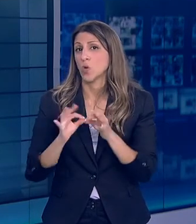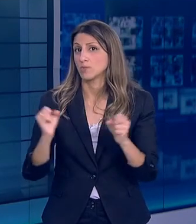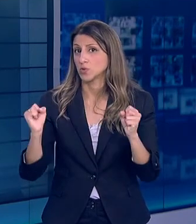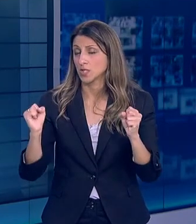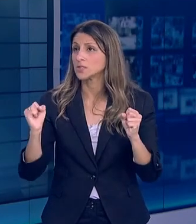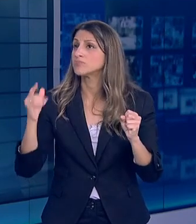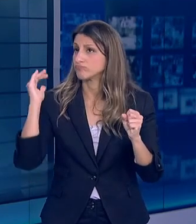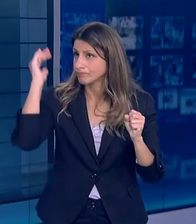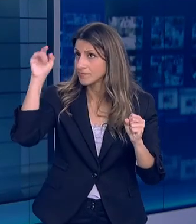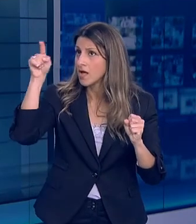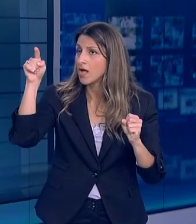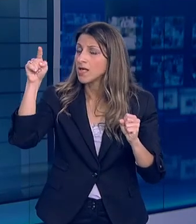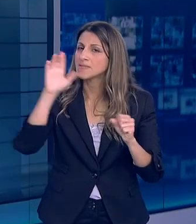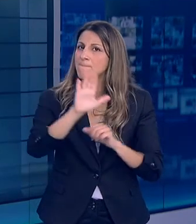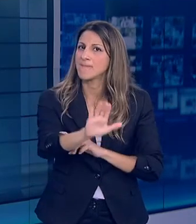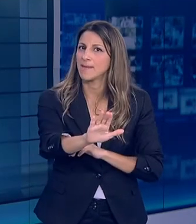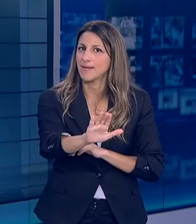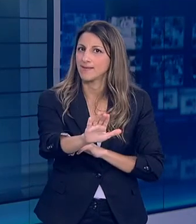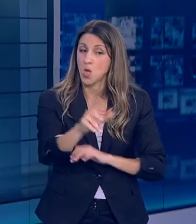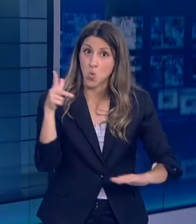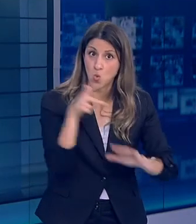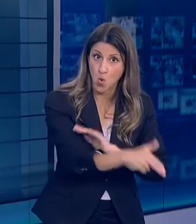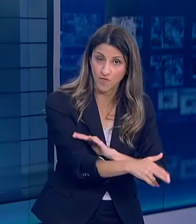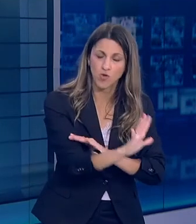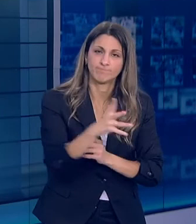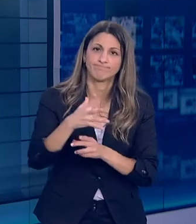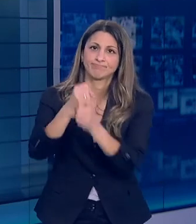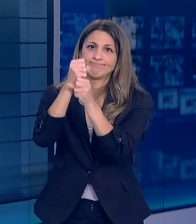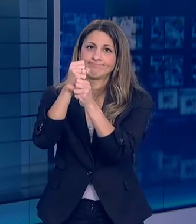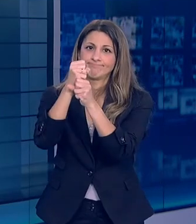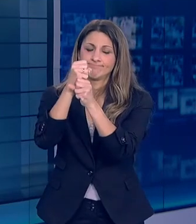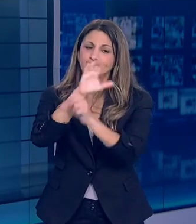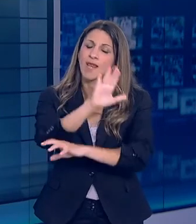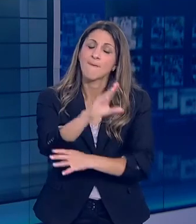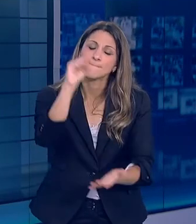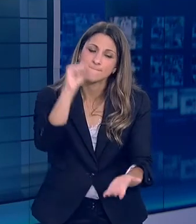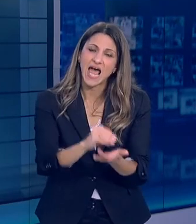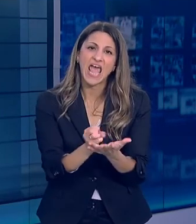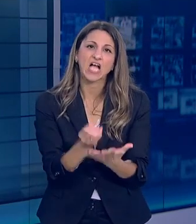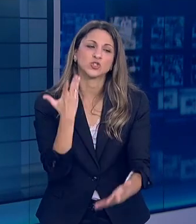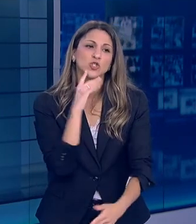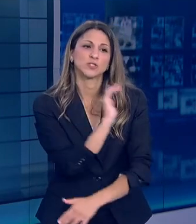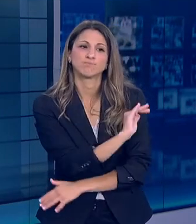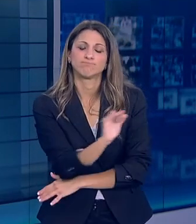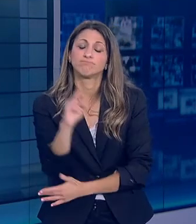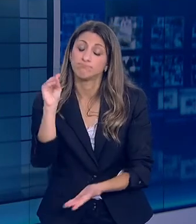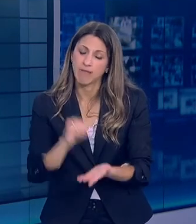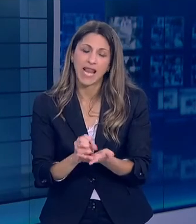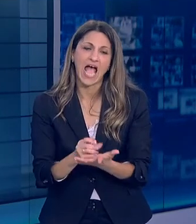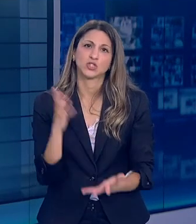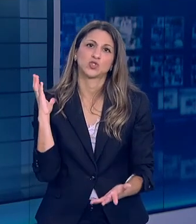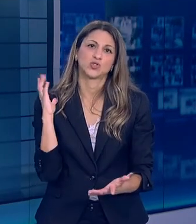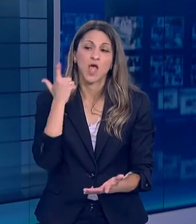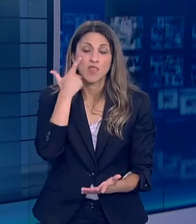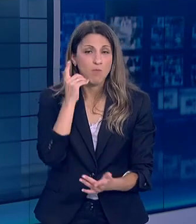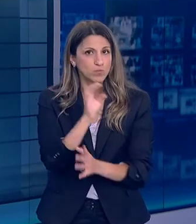Κατά κάποιο τρόπο ένα πώς Δεν τη σταματάει Ζητάει να επαναξιολογηθούν Τα δεδομένα από το συγκεκριμένο